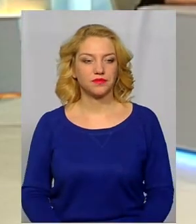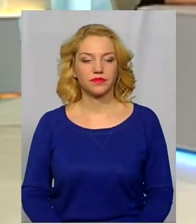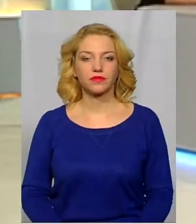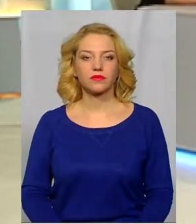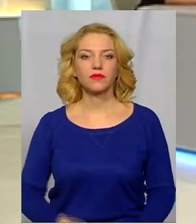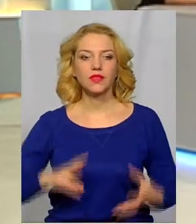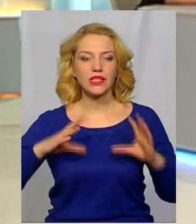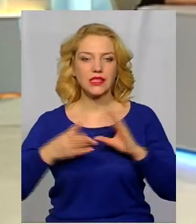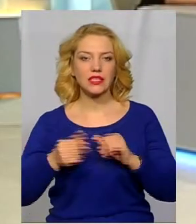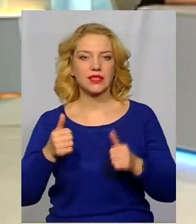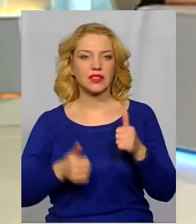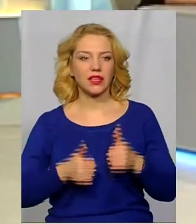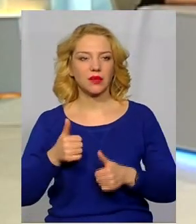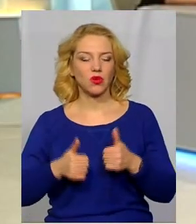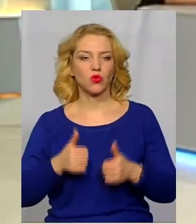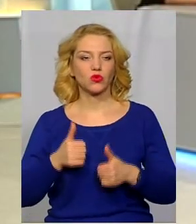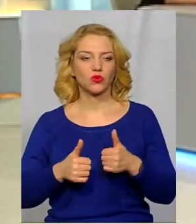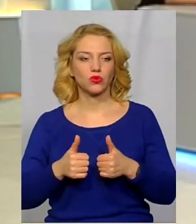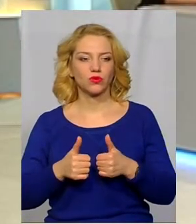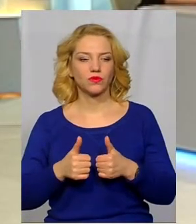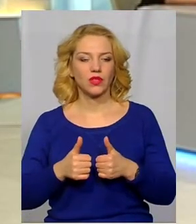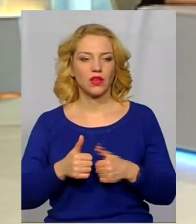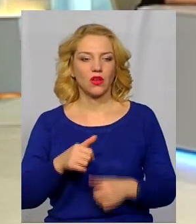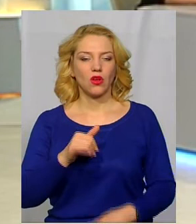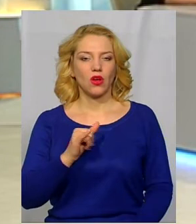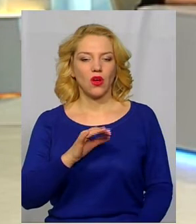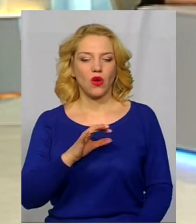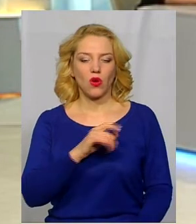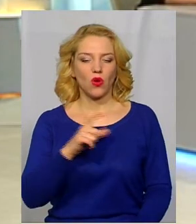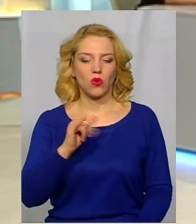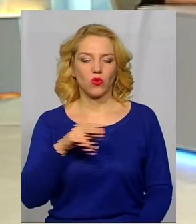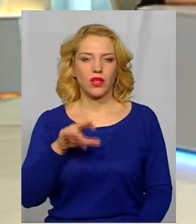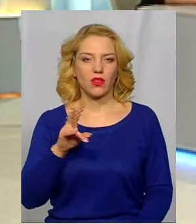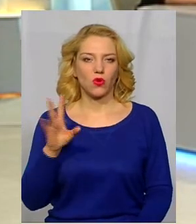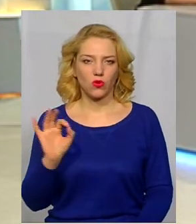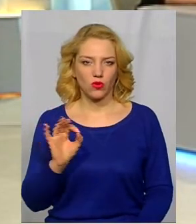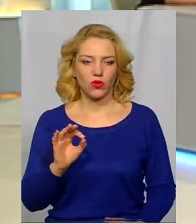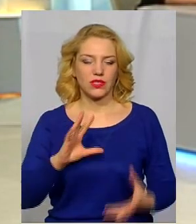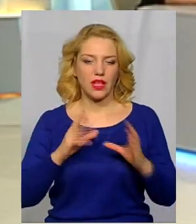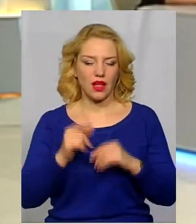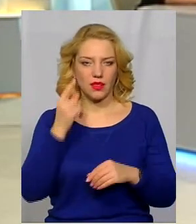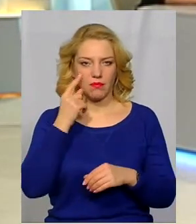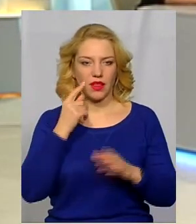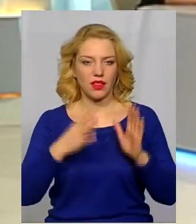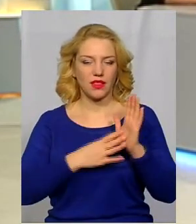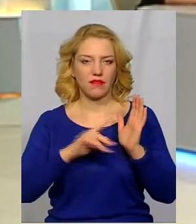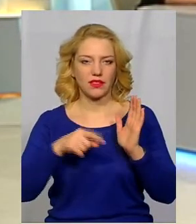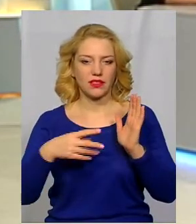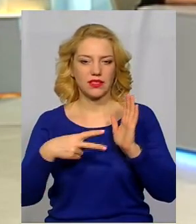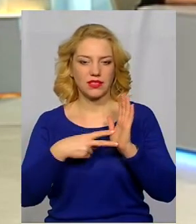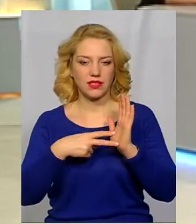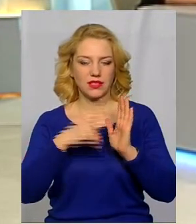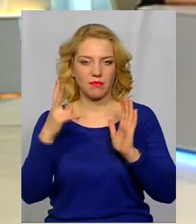За результатами конкурсу, у Олександра Худенка бачу, що загальна сума балів 9,17.